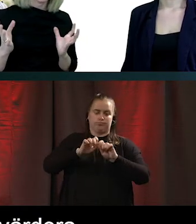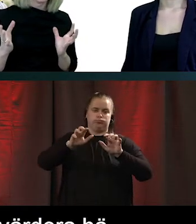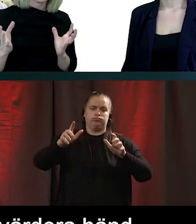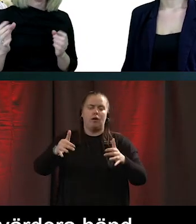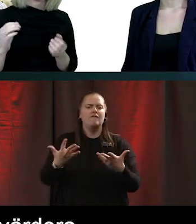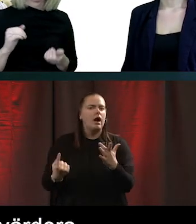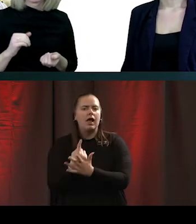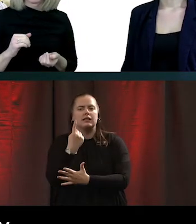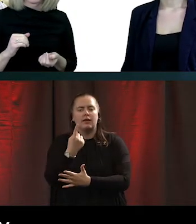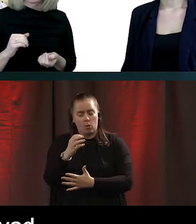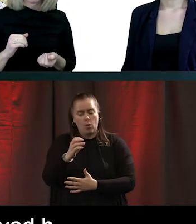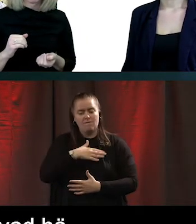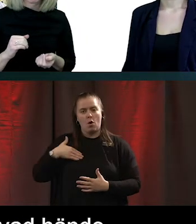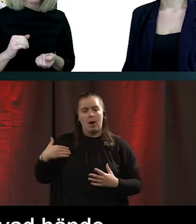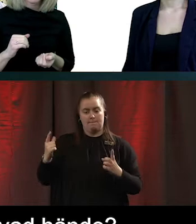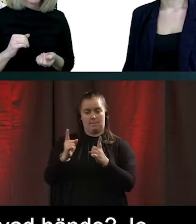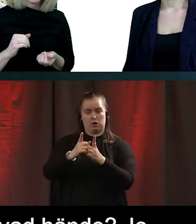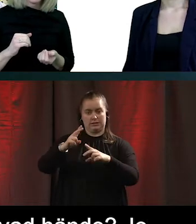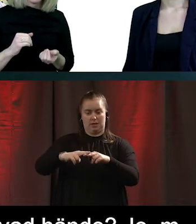mötesplatser fick stänga ner.